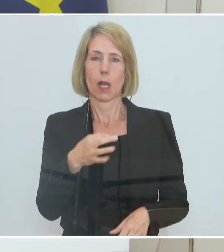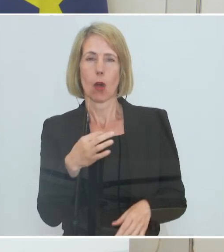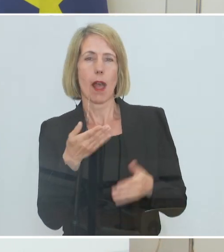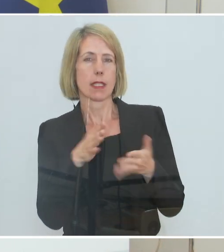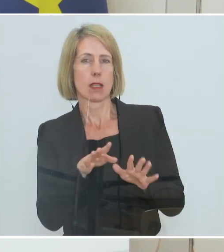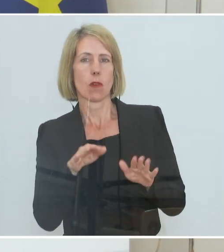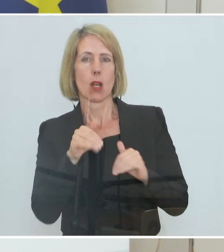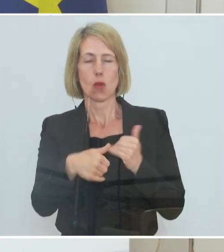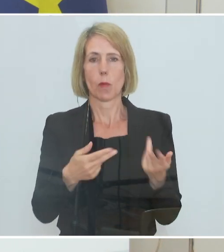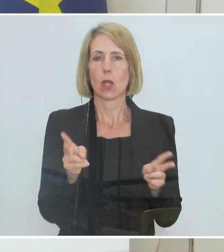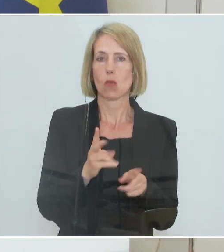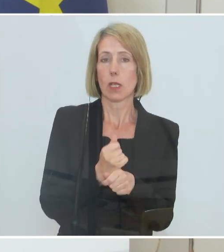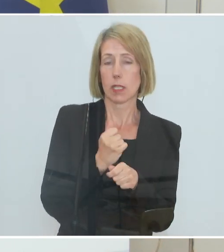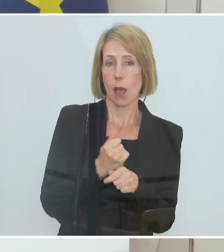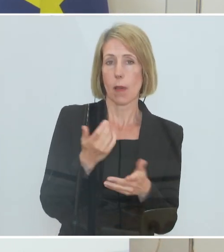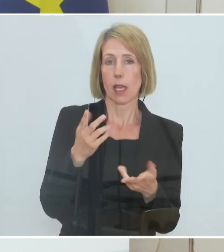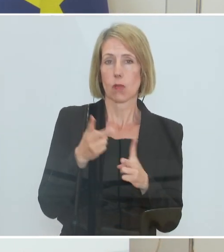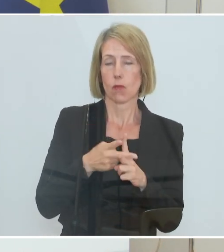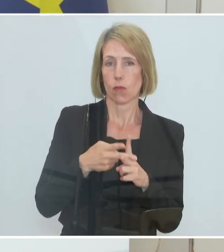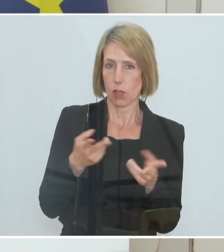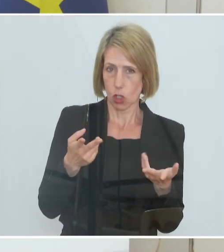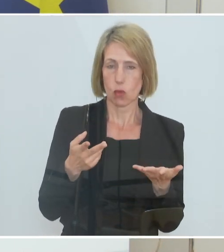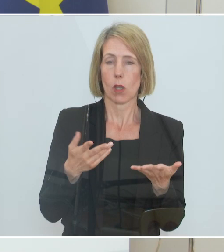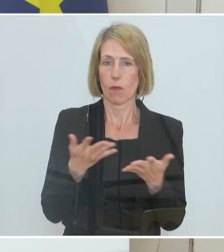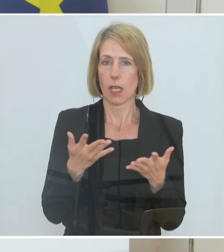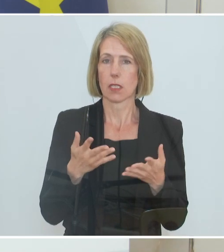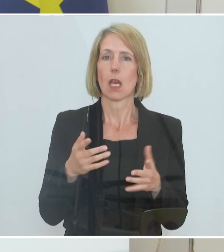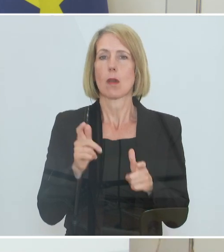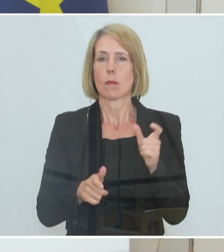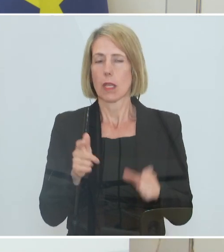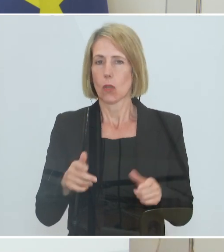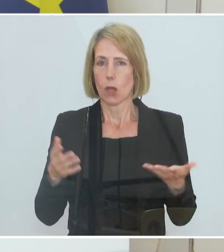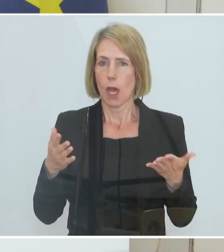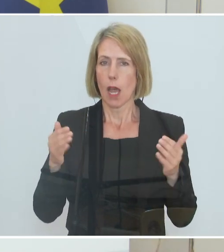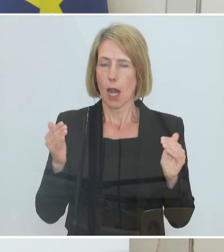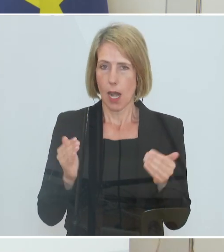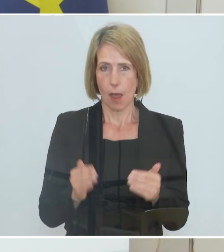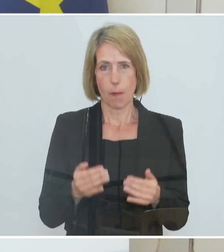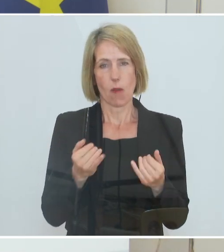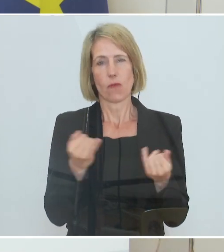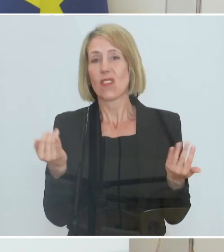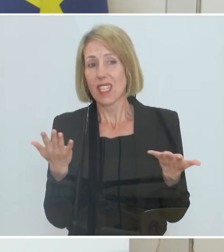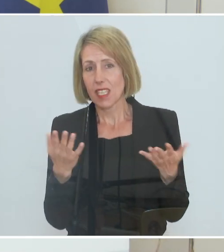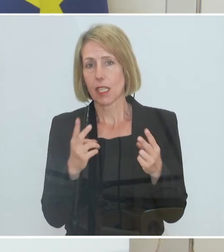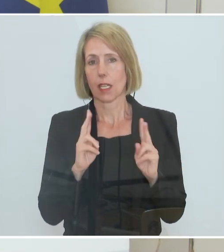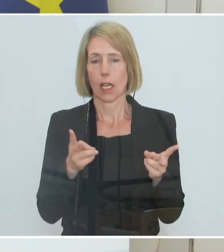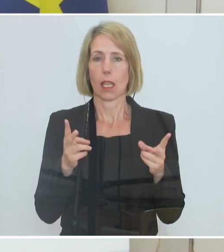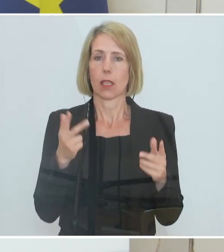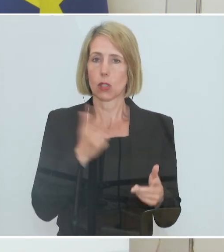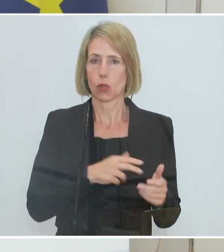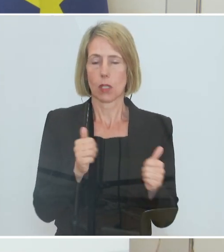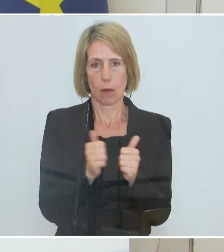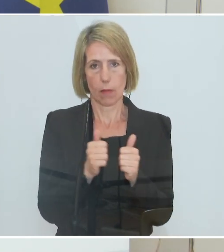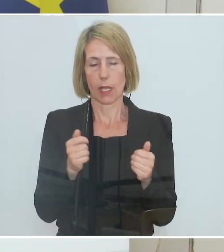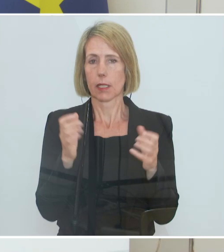zwischen den Kurzarbeitsphasen Personalabbau zu ermöglichen. Auch da geht es um die Frage, wie sich die Sozialpartner einigen. Und es gibt ein paar andere